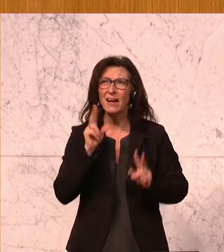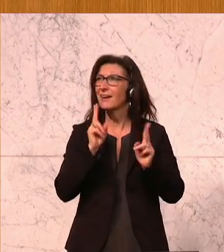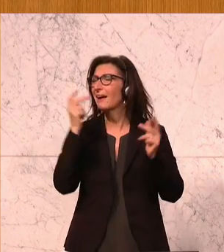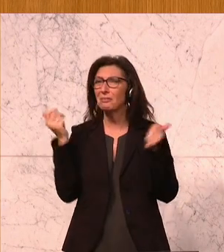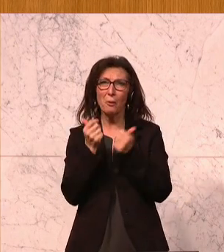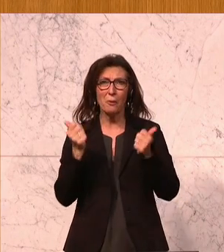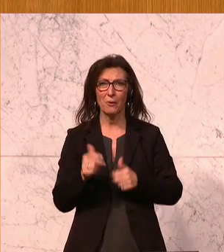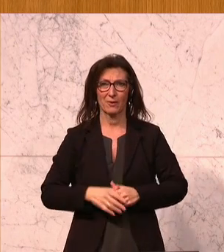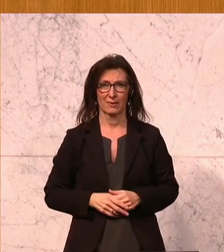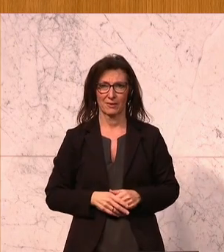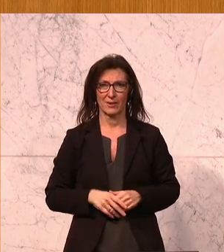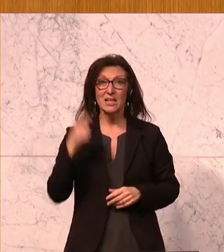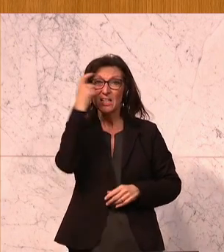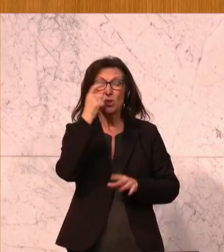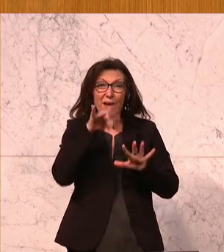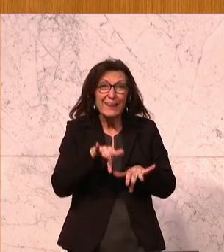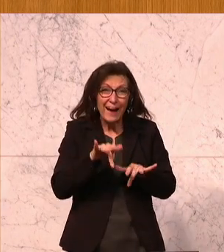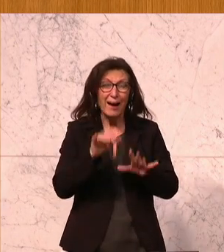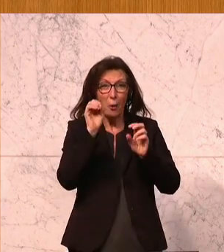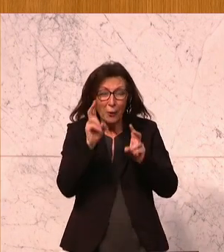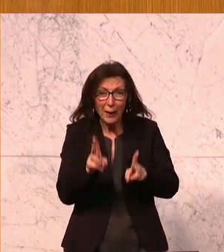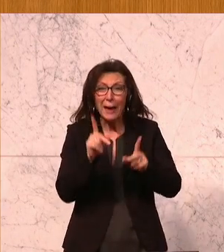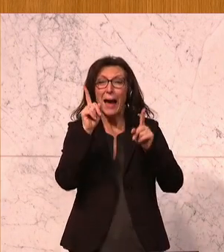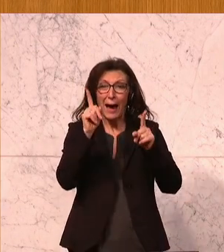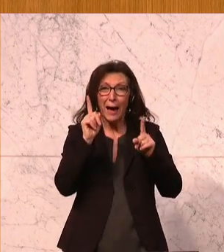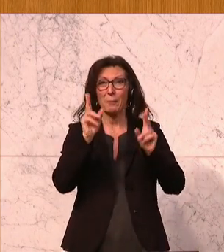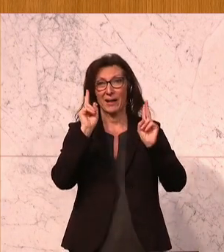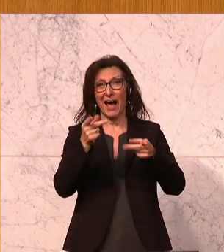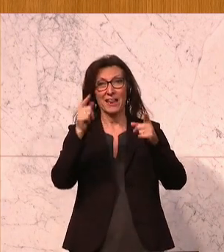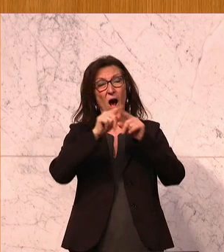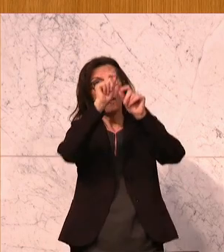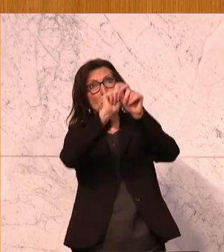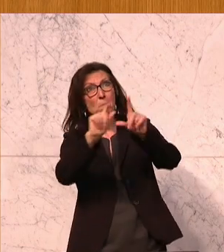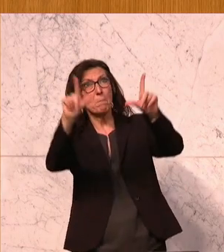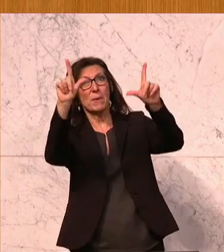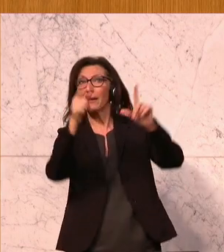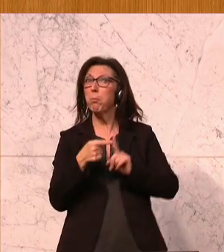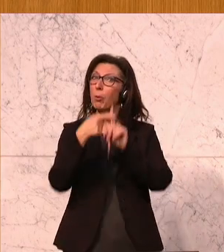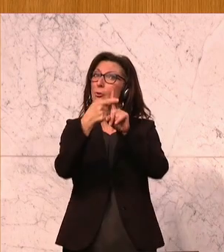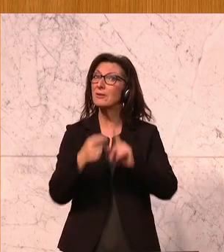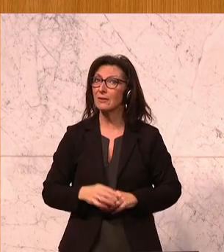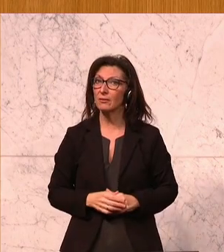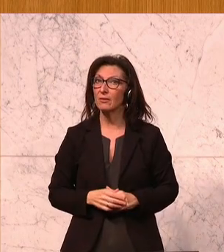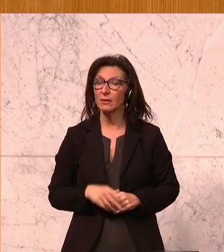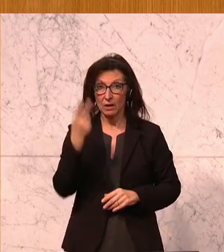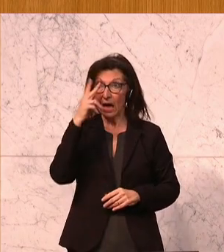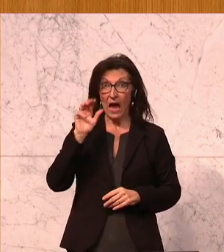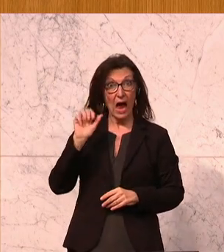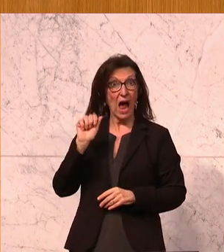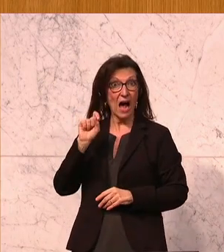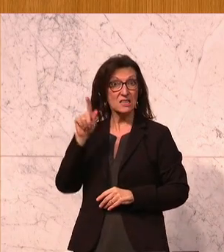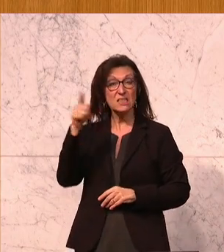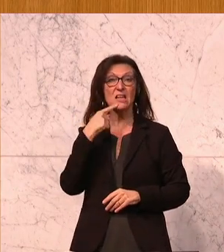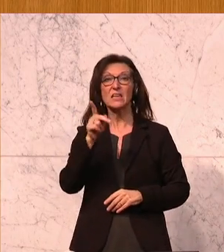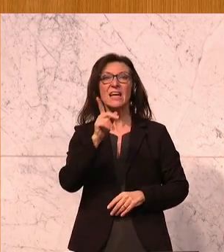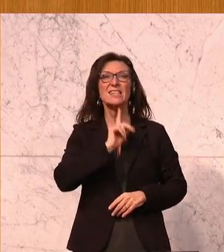sagen, Sorgen sind da, aber es kann auch ein tolles, positives Zukunftsbild machen. Denn es ist nämlich genau das, was der Herr Astrage sagt hat. Es reicht nicht